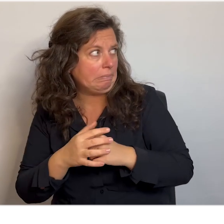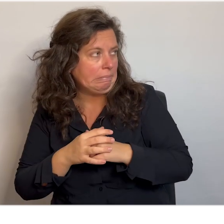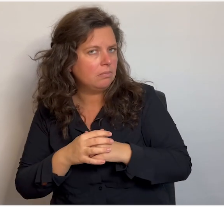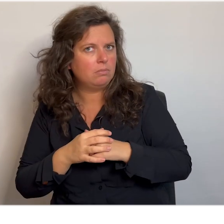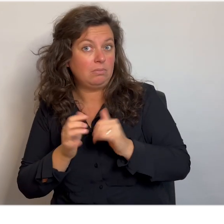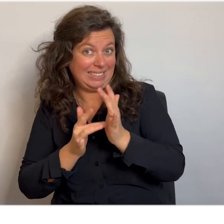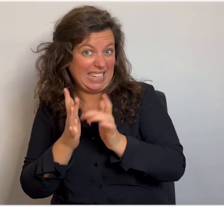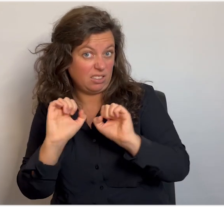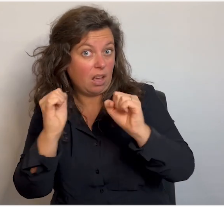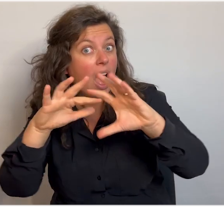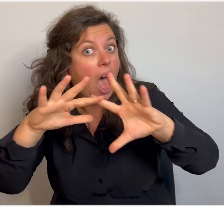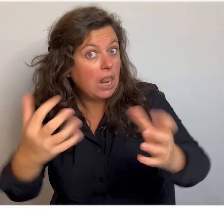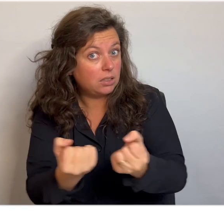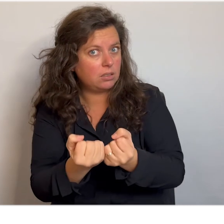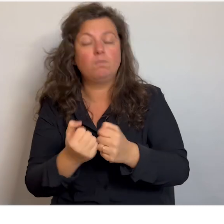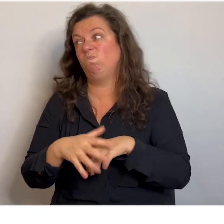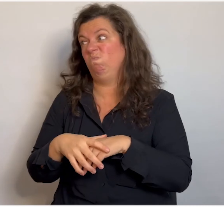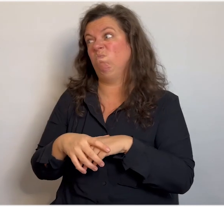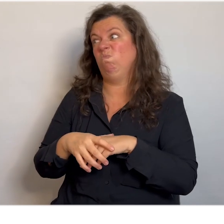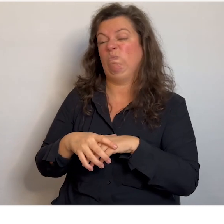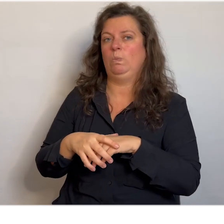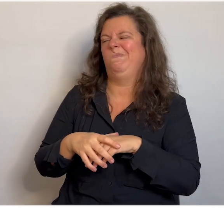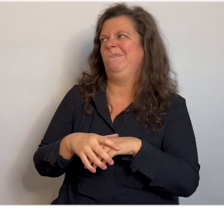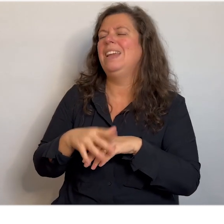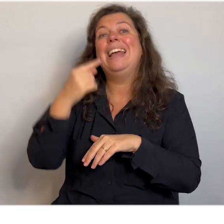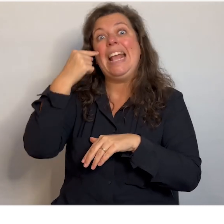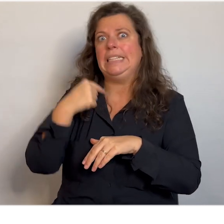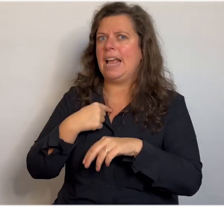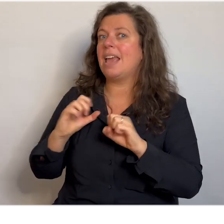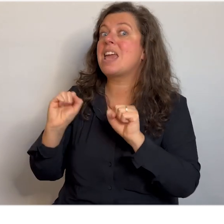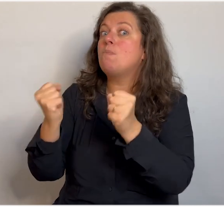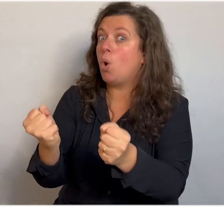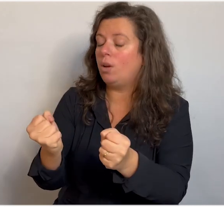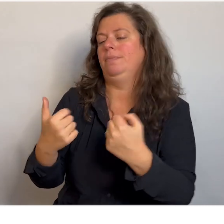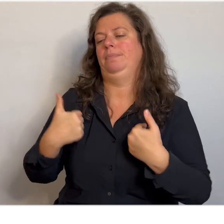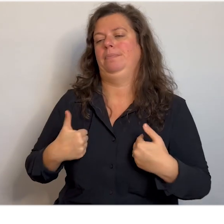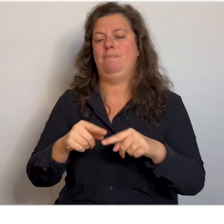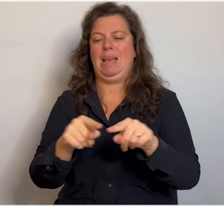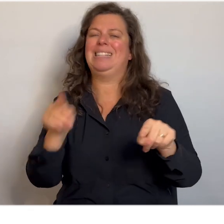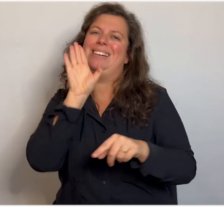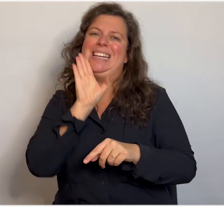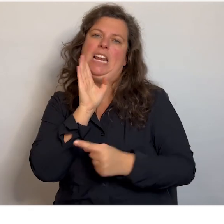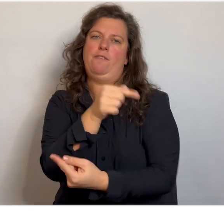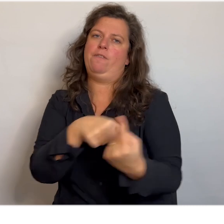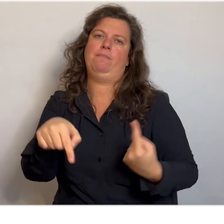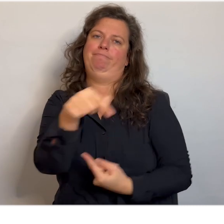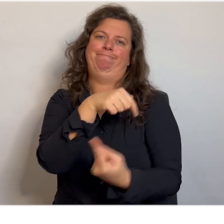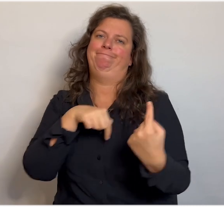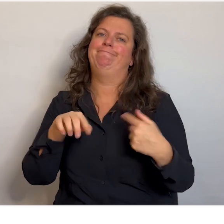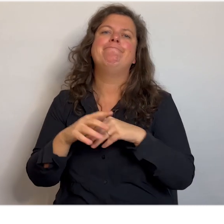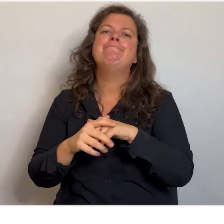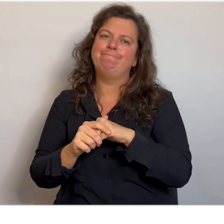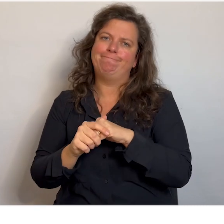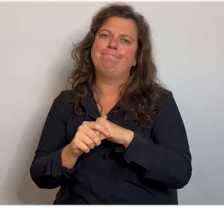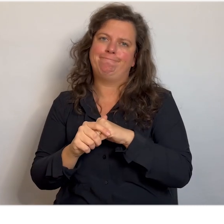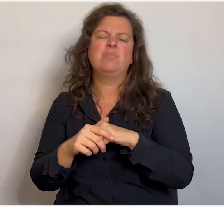alles? Ja, is ook zo. Ik denk dat hij het heel erg moeilijk vindt. Als de mensen niet lief zijn tegen elkaar. Nee, dat denk